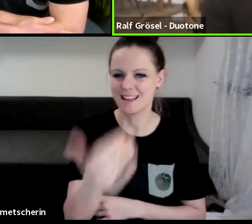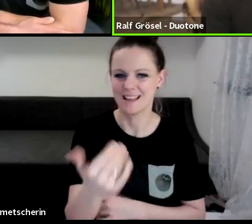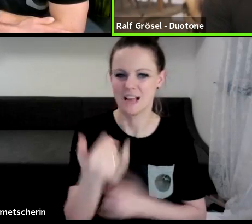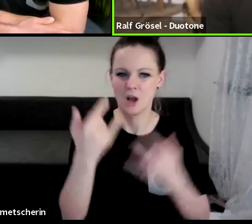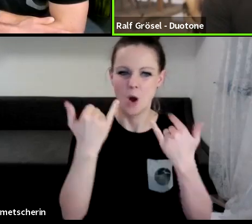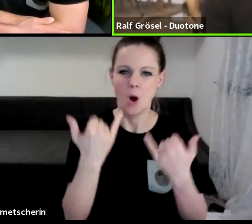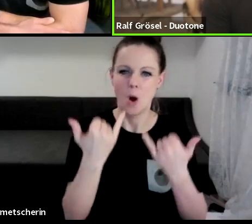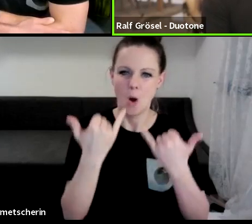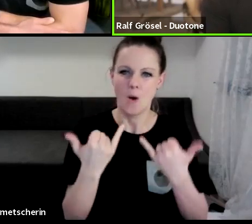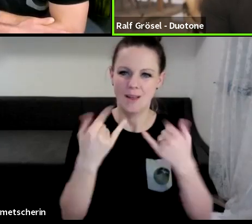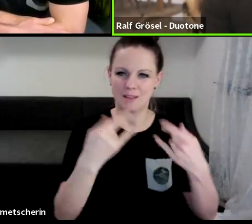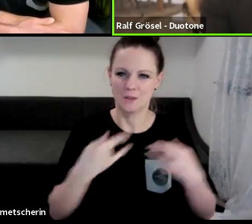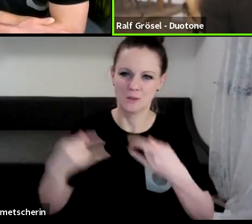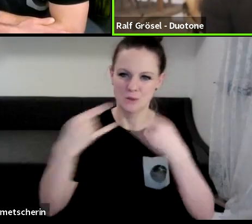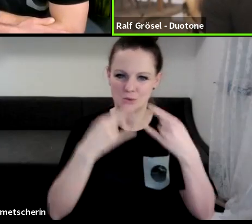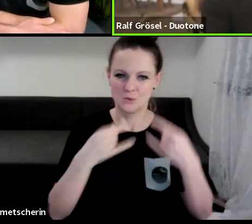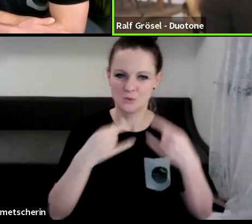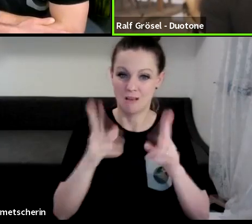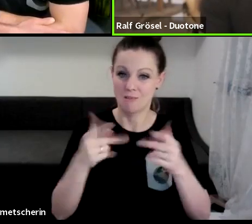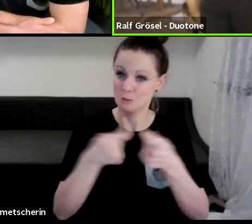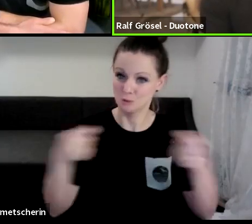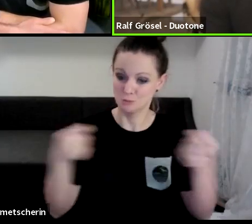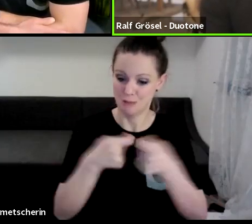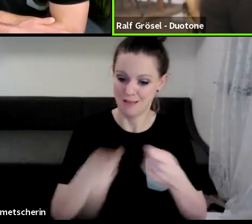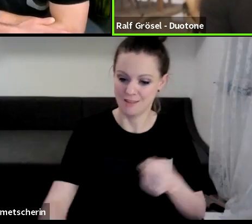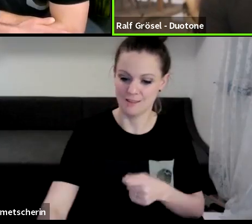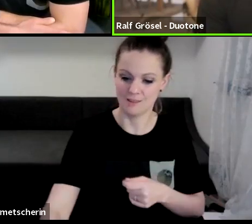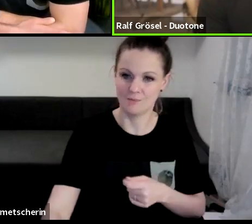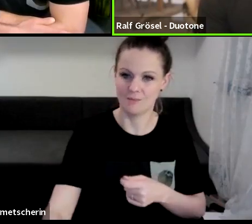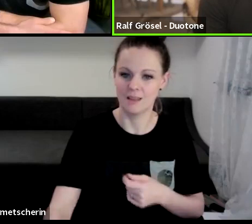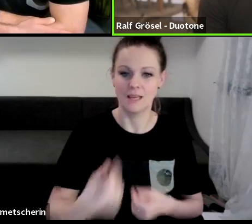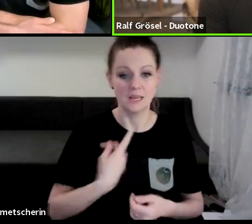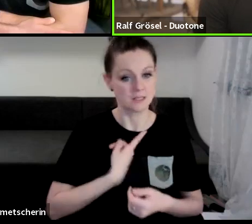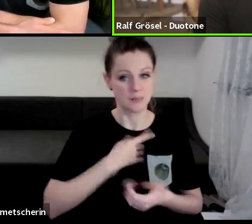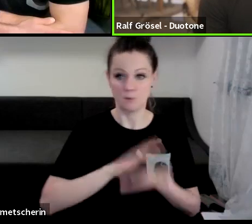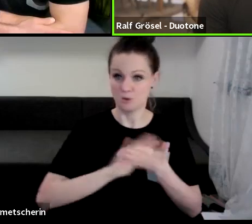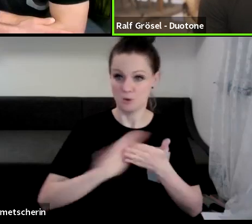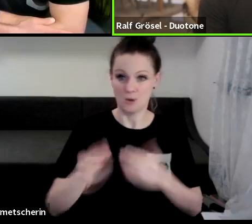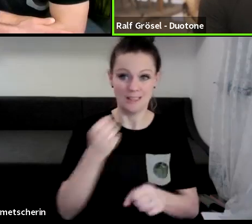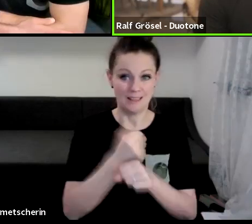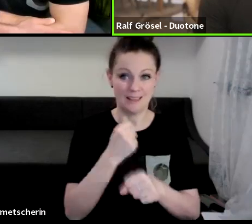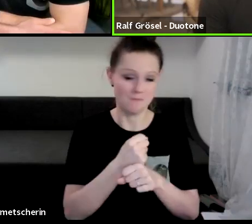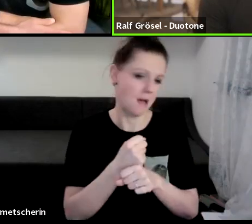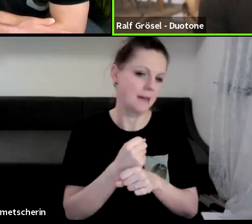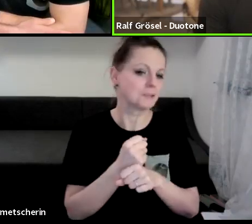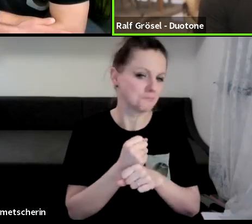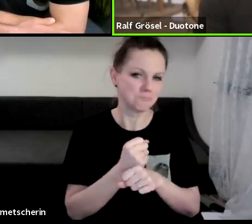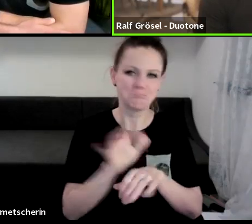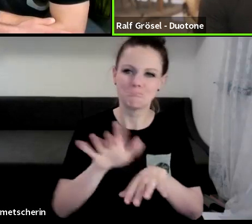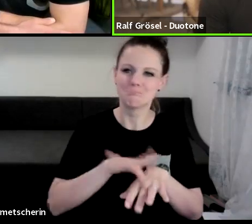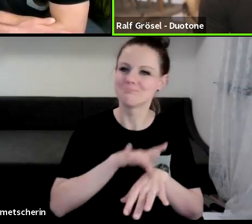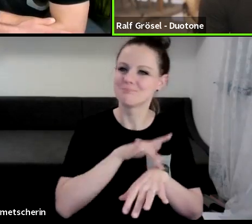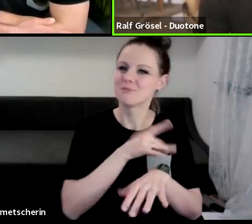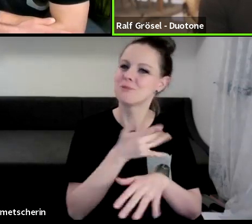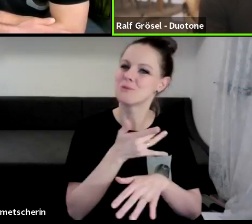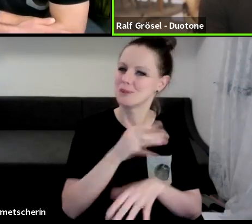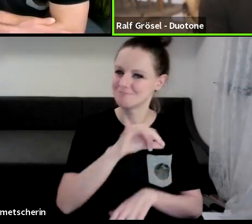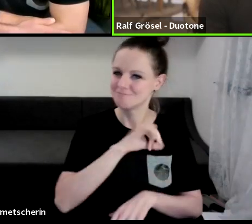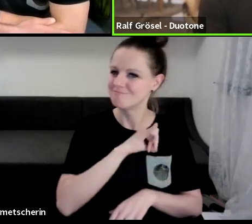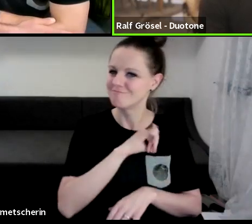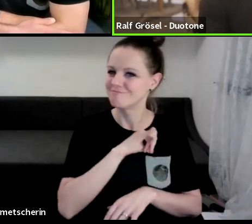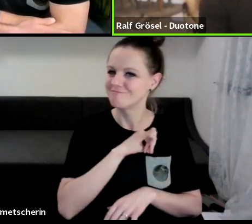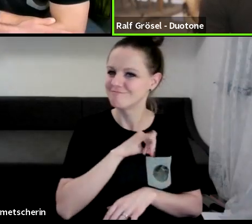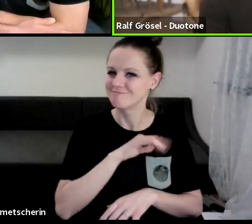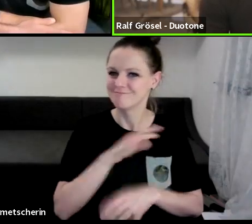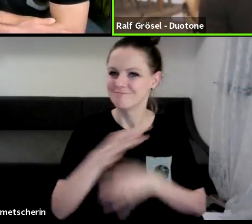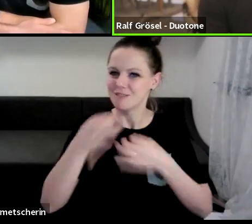initialisiert habt. Sehr spannend, habe ich tatsächlich noch nie gemacht. Und ich finde das auf jeden Fall sehr interessant, Fragen